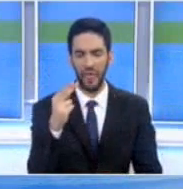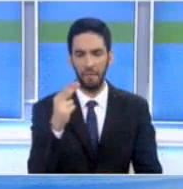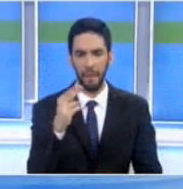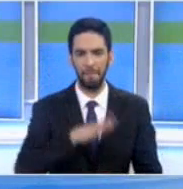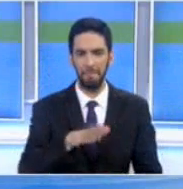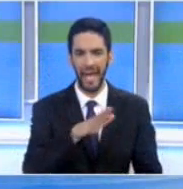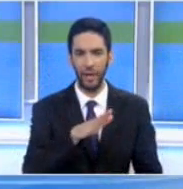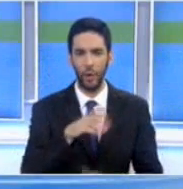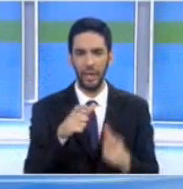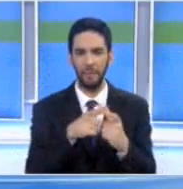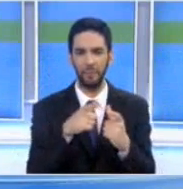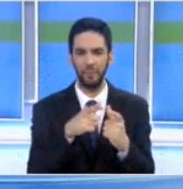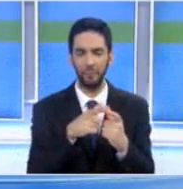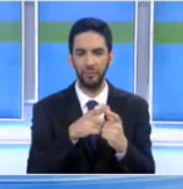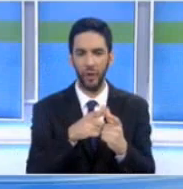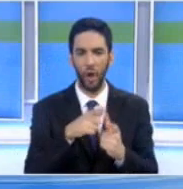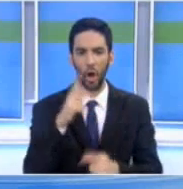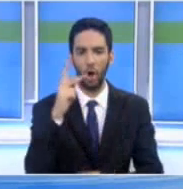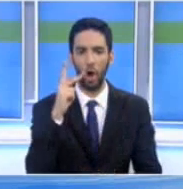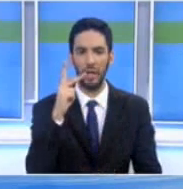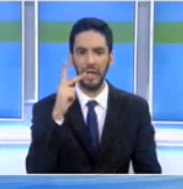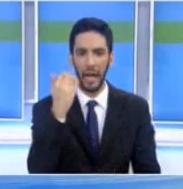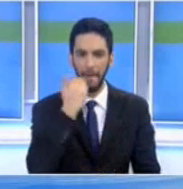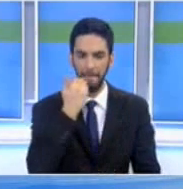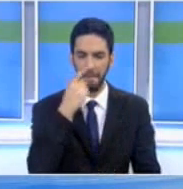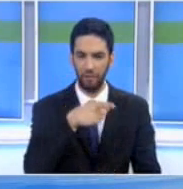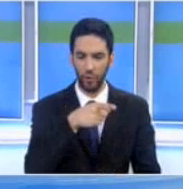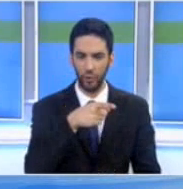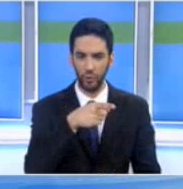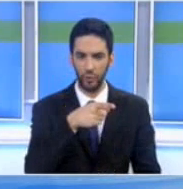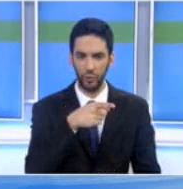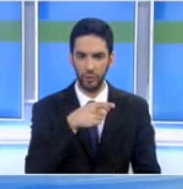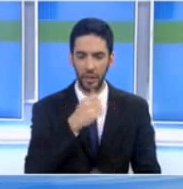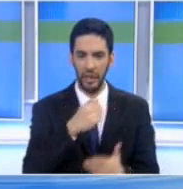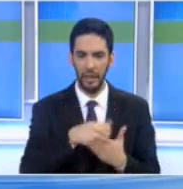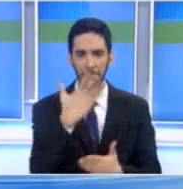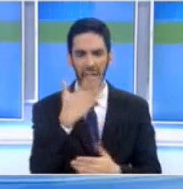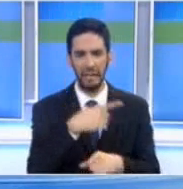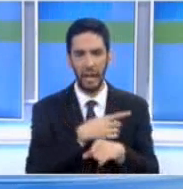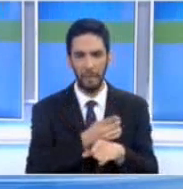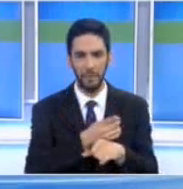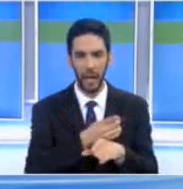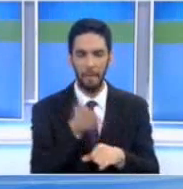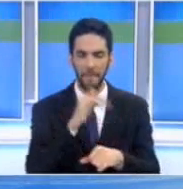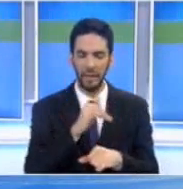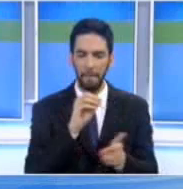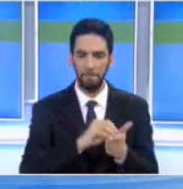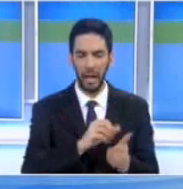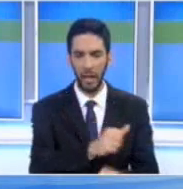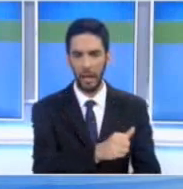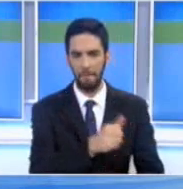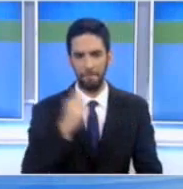είχαν φτάσει τα ελικόπτερα συγκεκριμένα από το κρινή μέχρι τα κόκκινα και μετά από παραμονή τους πεντελεπτά περίπου τα κόκκινα αποχώρησαν